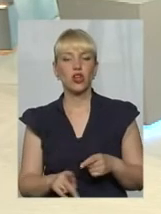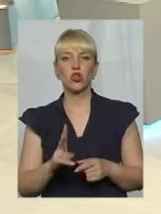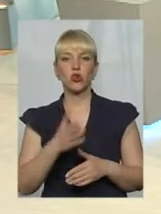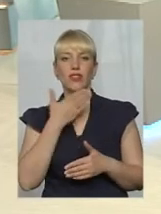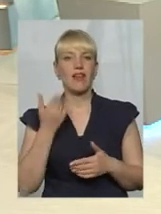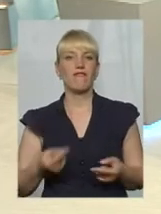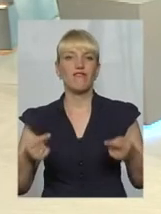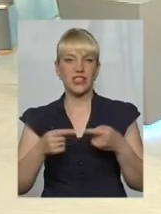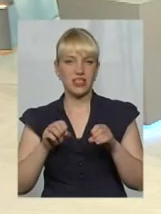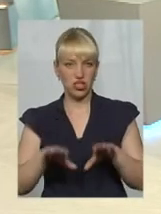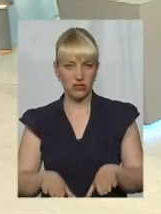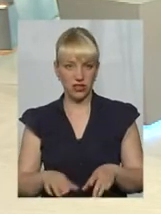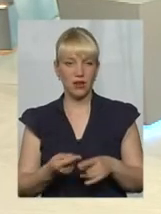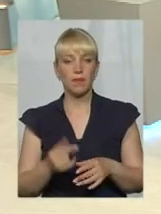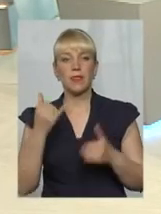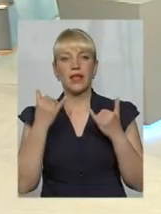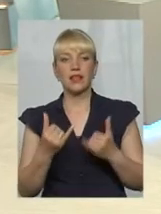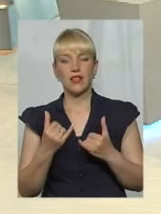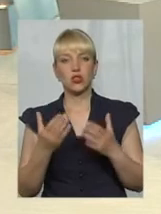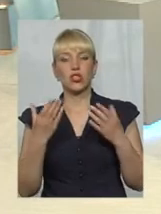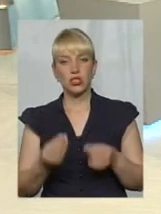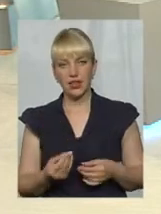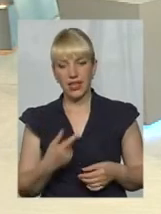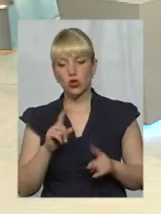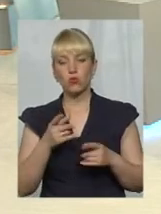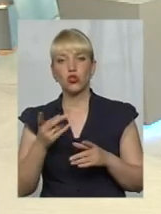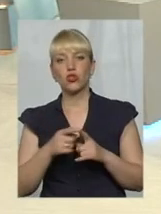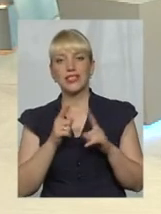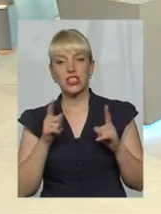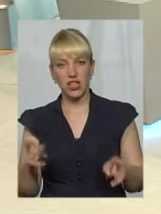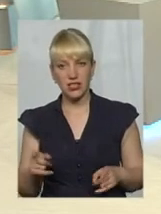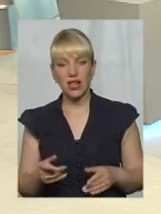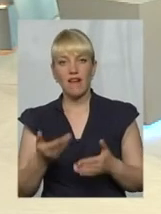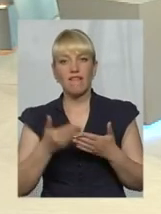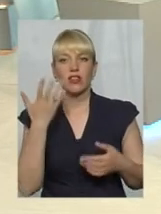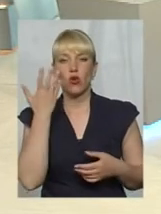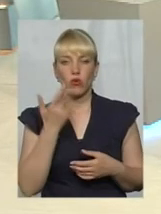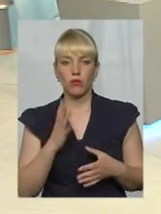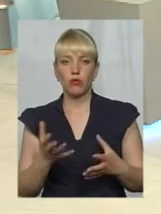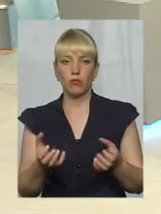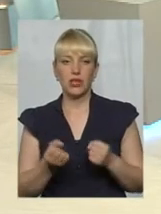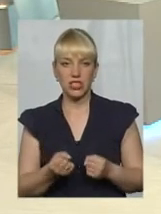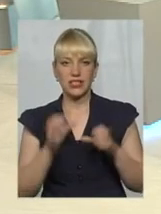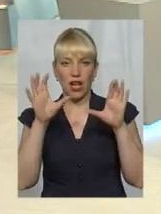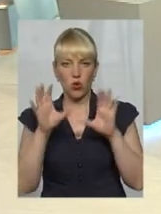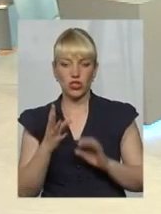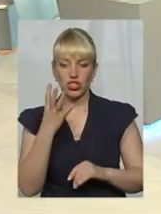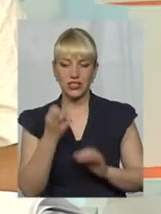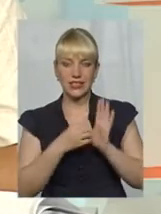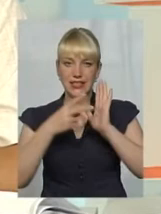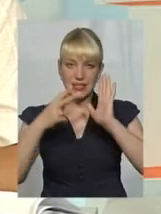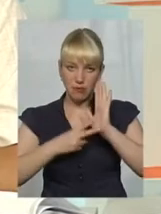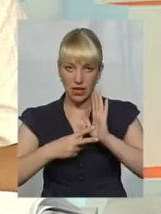сьогоднішній день для всіх. Тому що за час відколи прийнятий закон номер 417 до